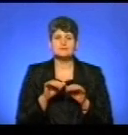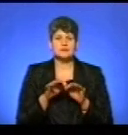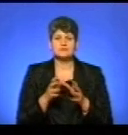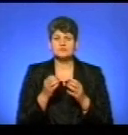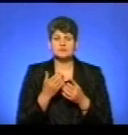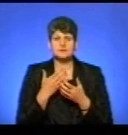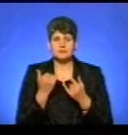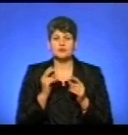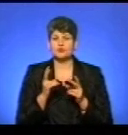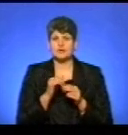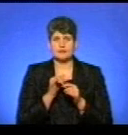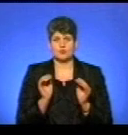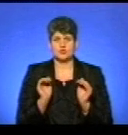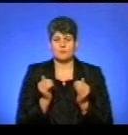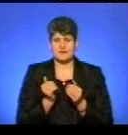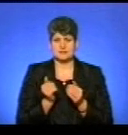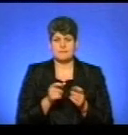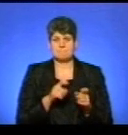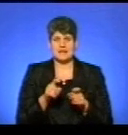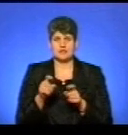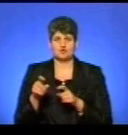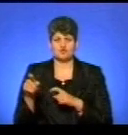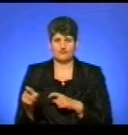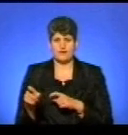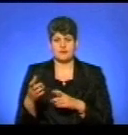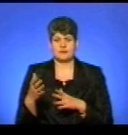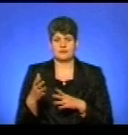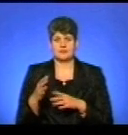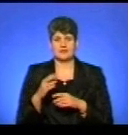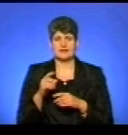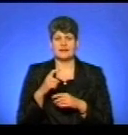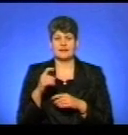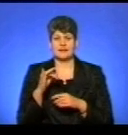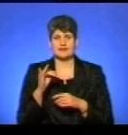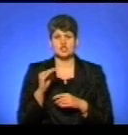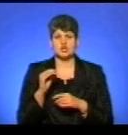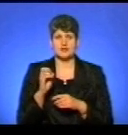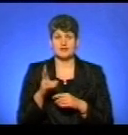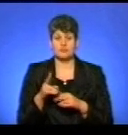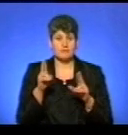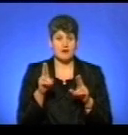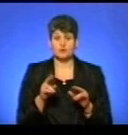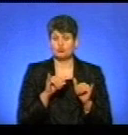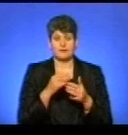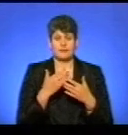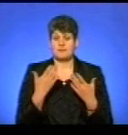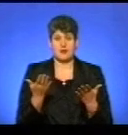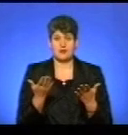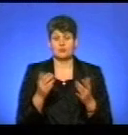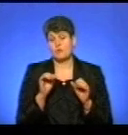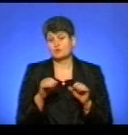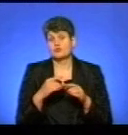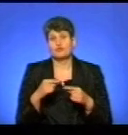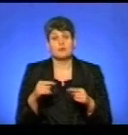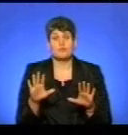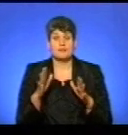ніхто не може обмежити пересування хижаків, для них правил немає, як відомо. І в будь-який момент може відбутися повторний напах,